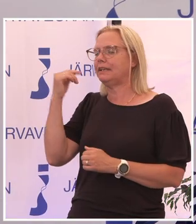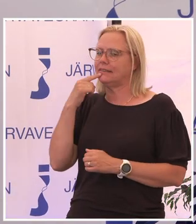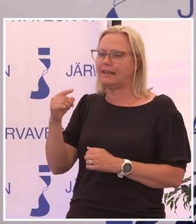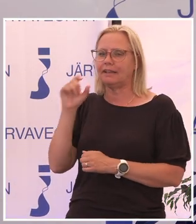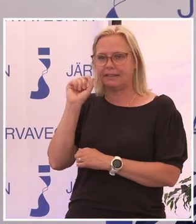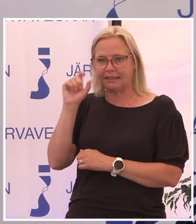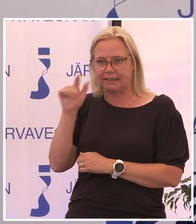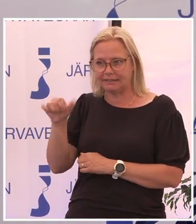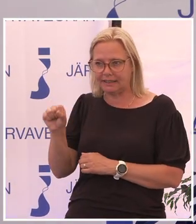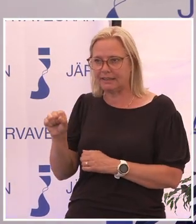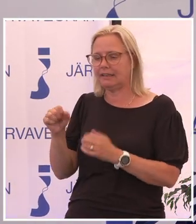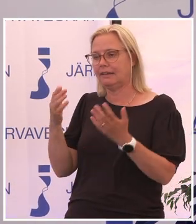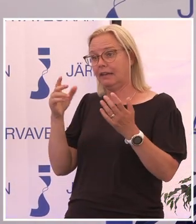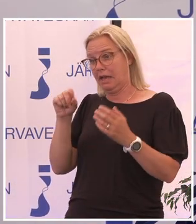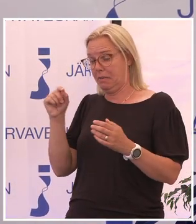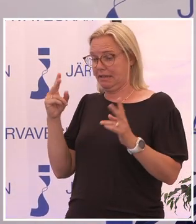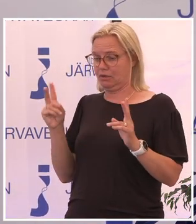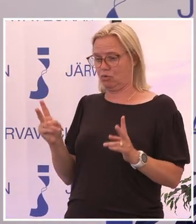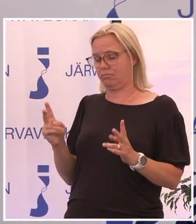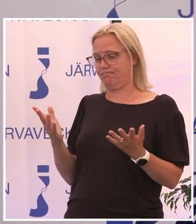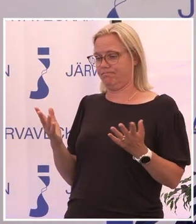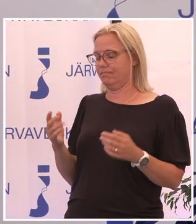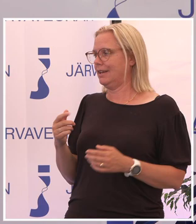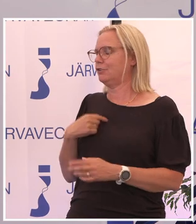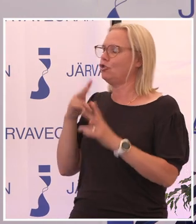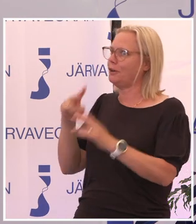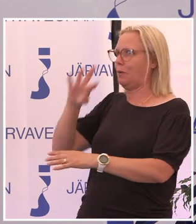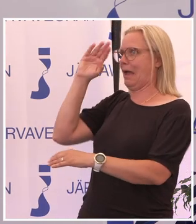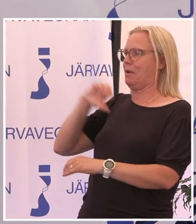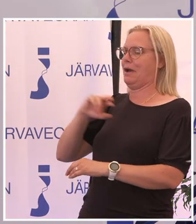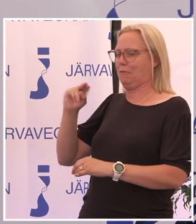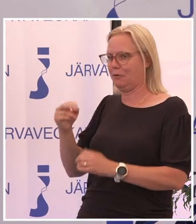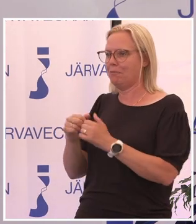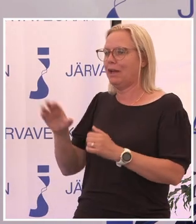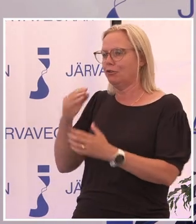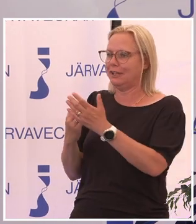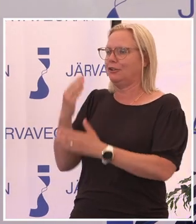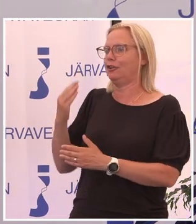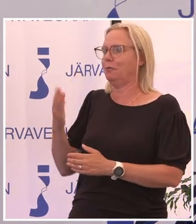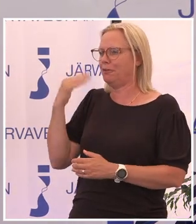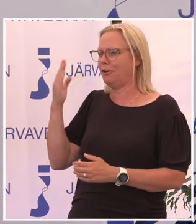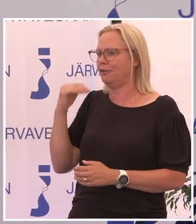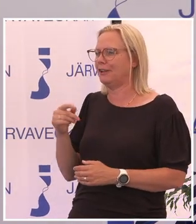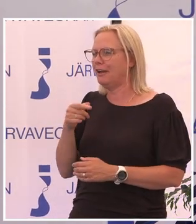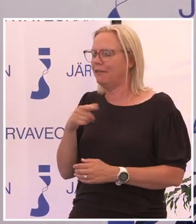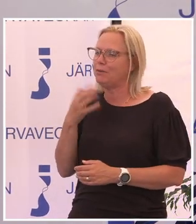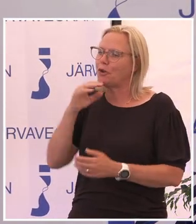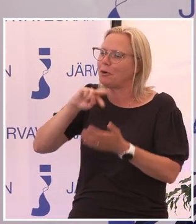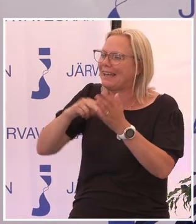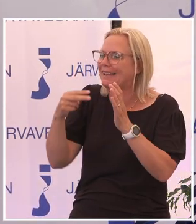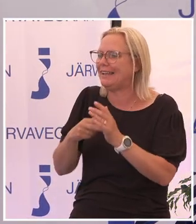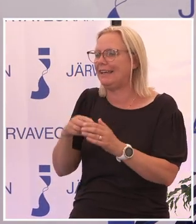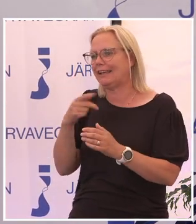digitalisering, ibland så är det som, nu är jag så himla gammal, men när det här liksom kom, var det så nu pratar vi om teknik eller vi ska